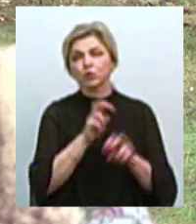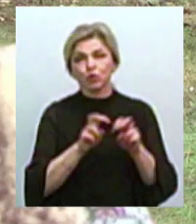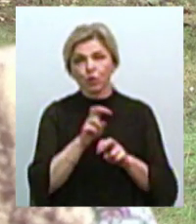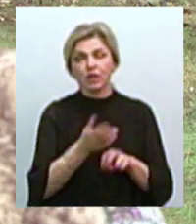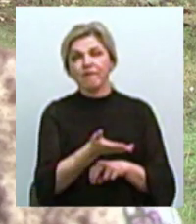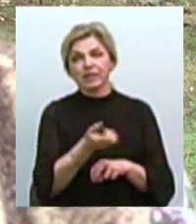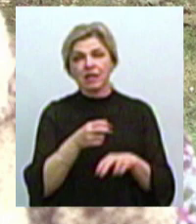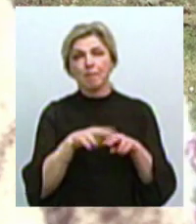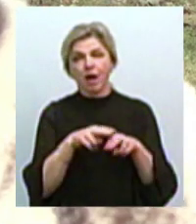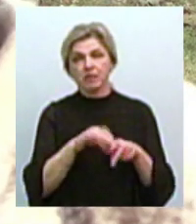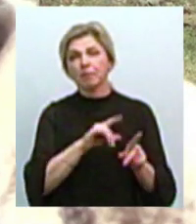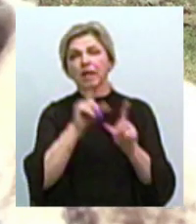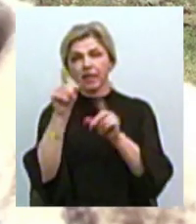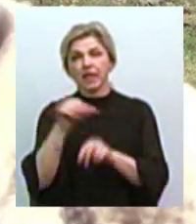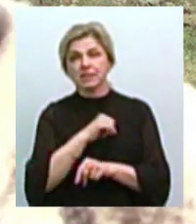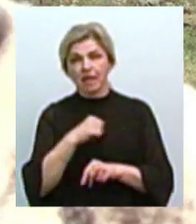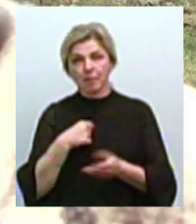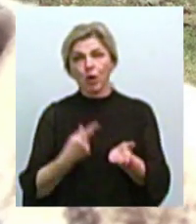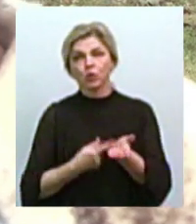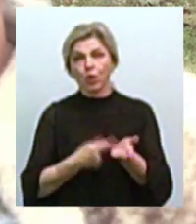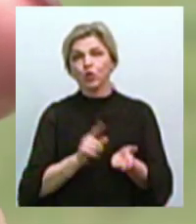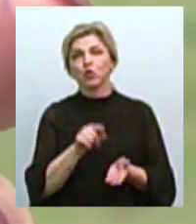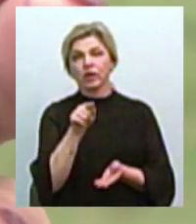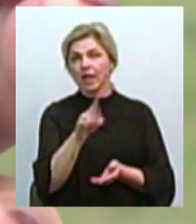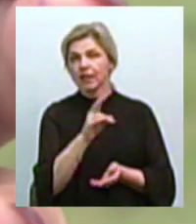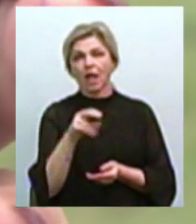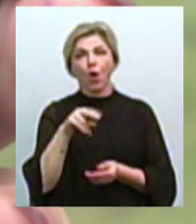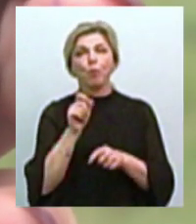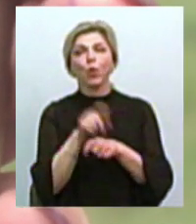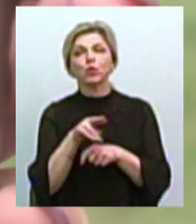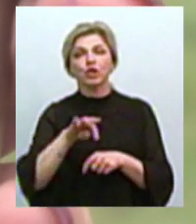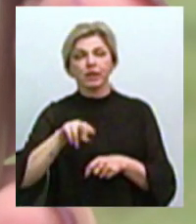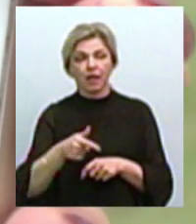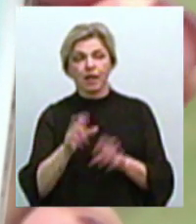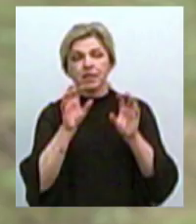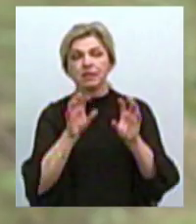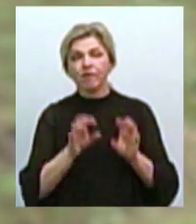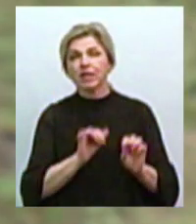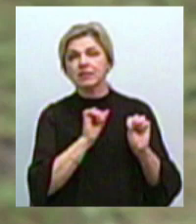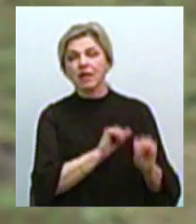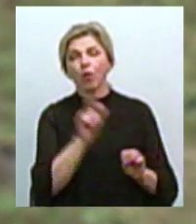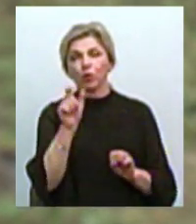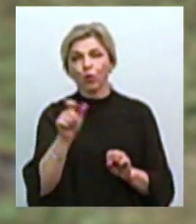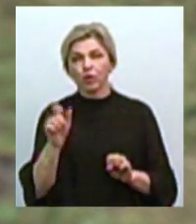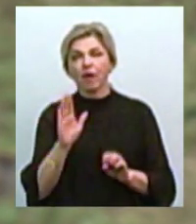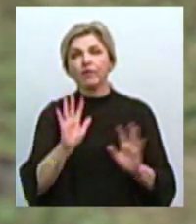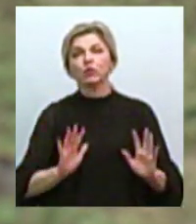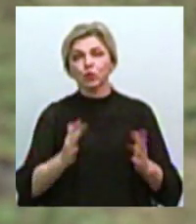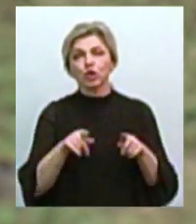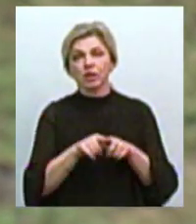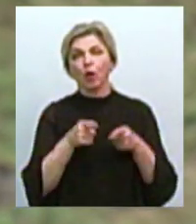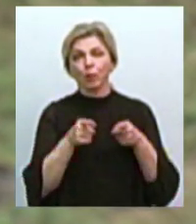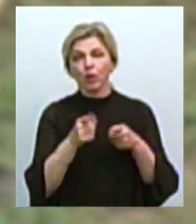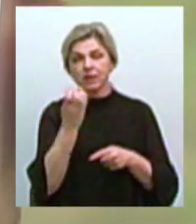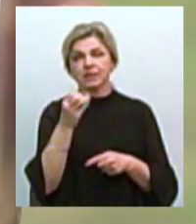паспорт і їдьте самі, і докажіть, що ви не поручитель. Законодавством передбачено захист громадян у випадку подібних погроз. Це